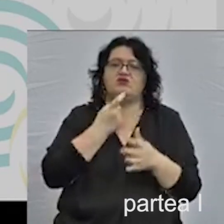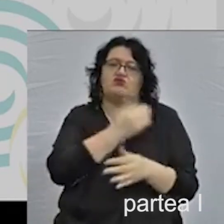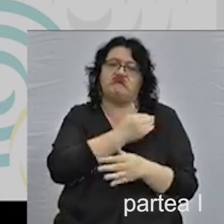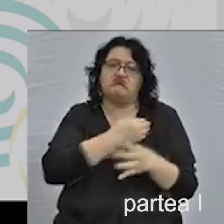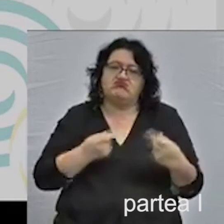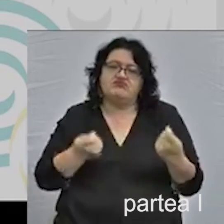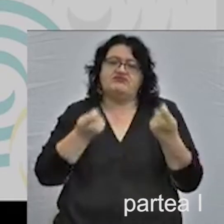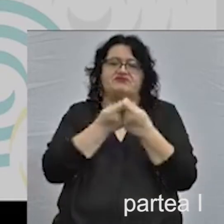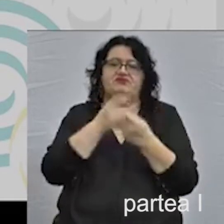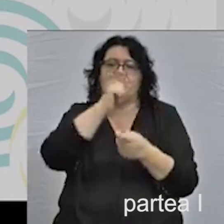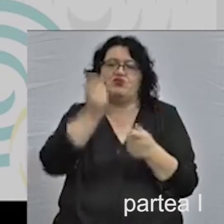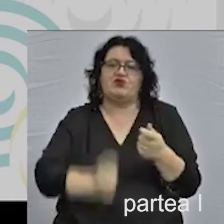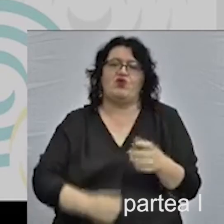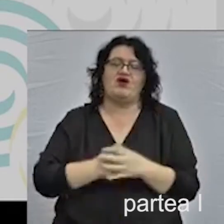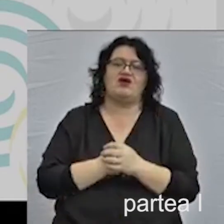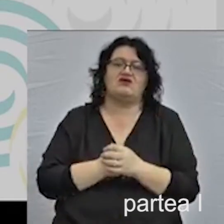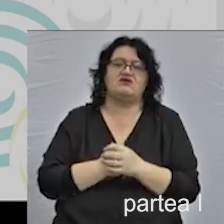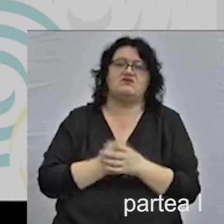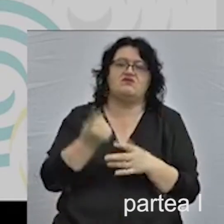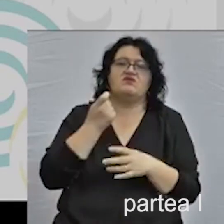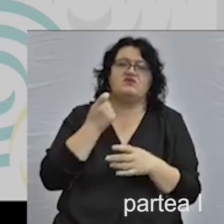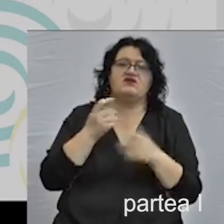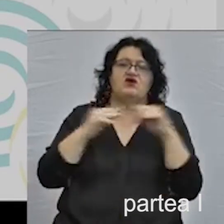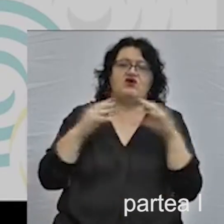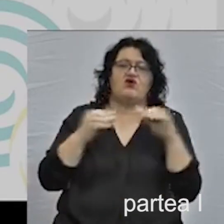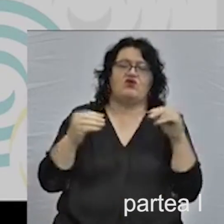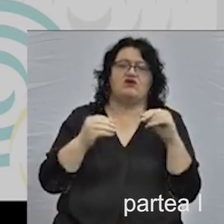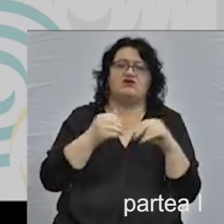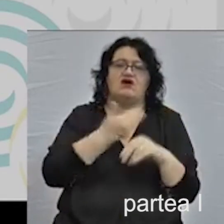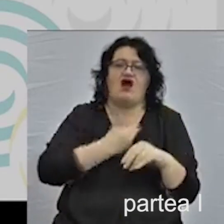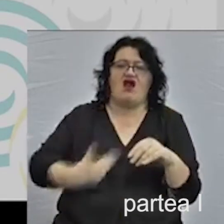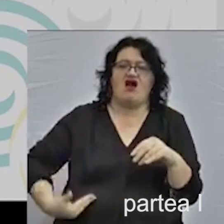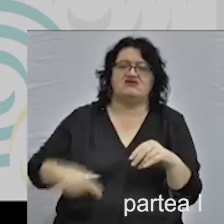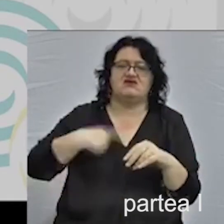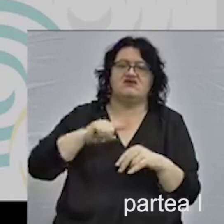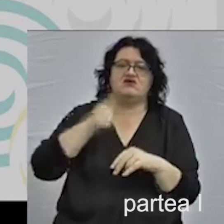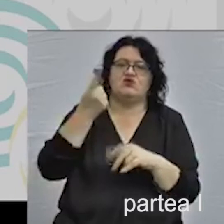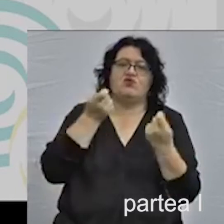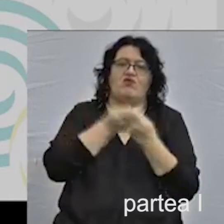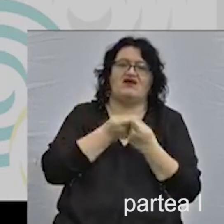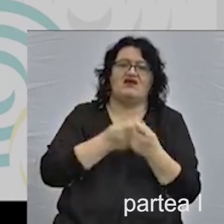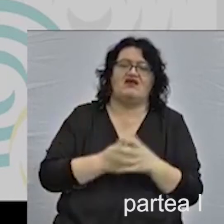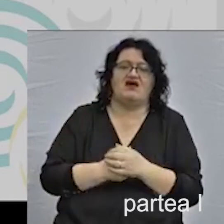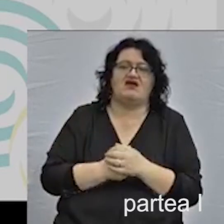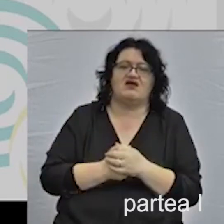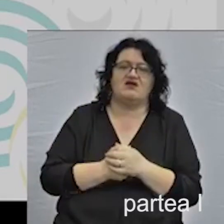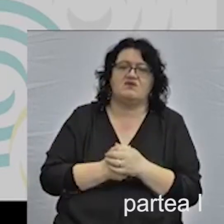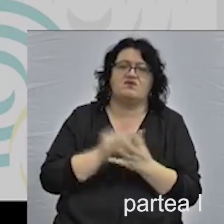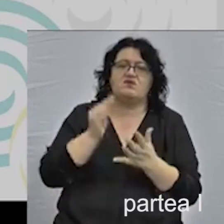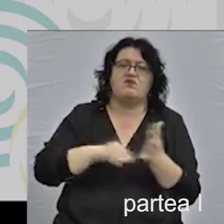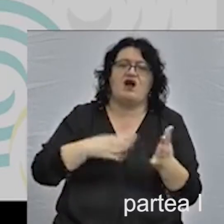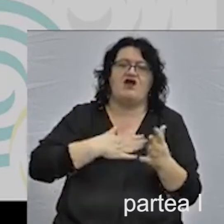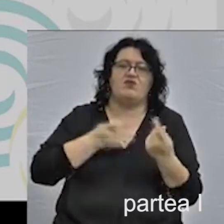se alăture la acest proiect. Din România, municipiul Galați este unul dintre parteneri. Mai